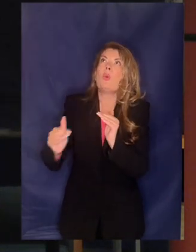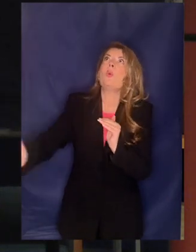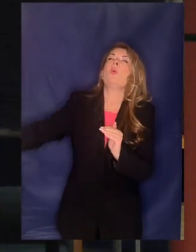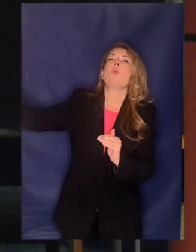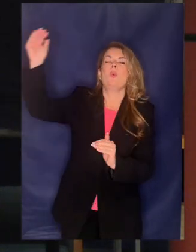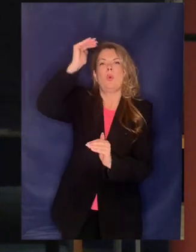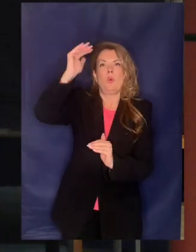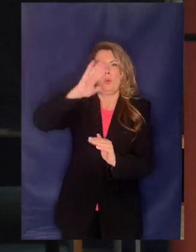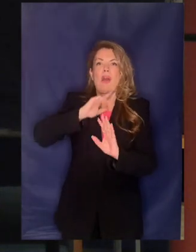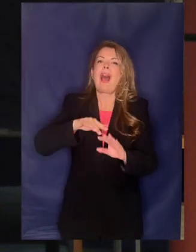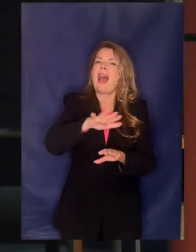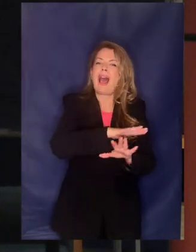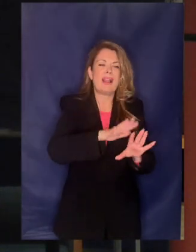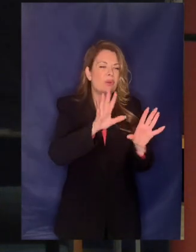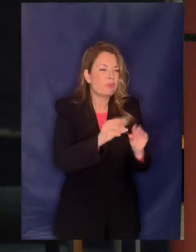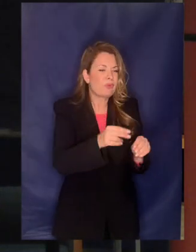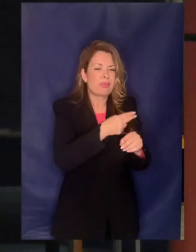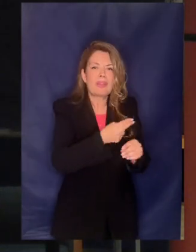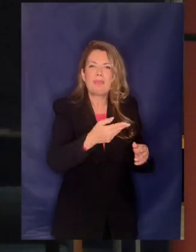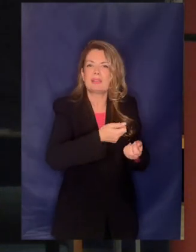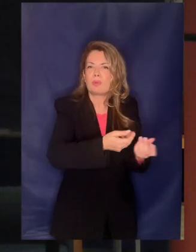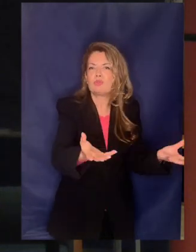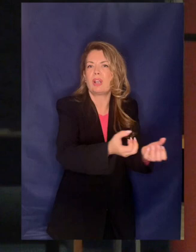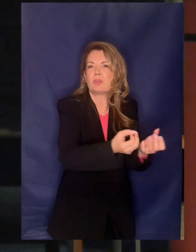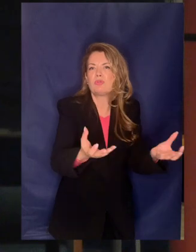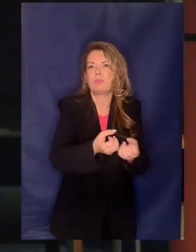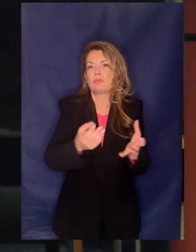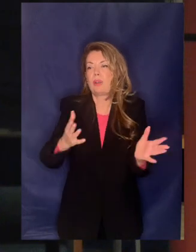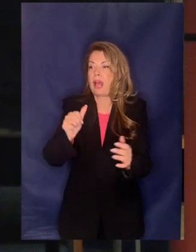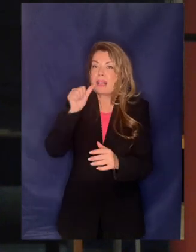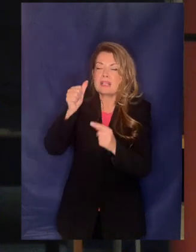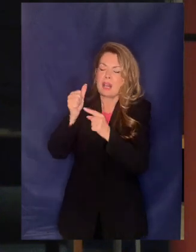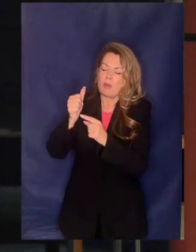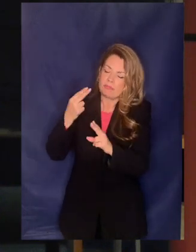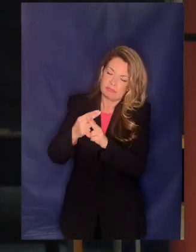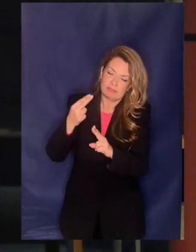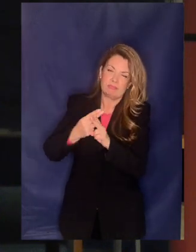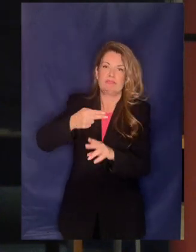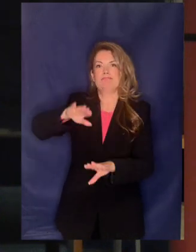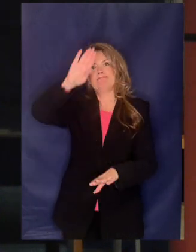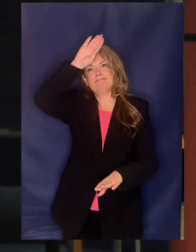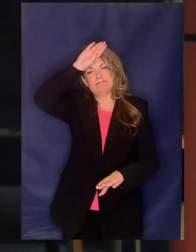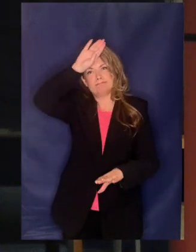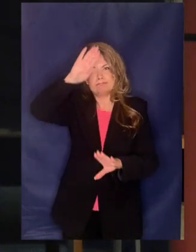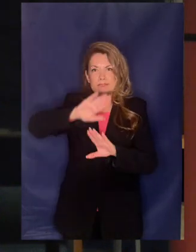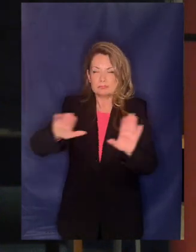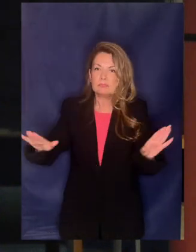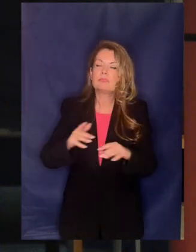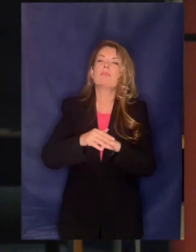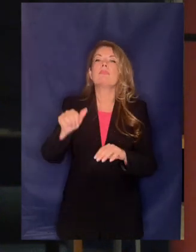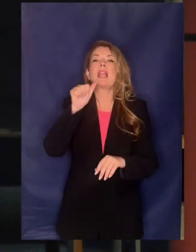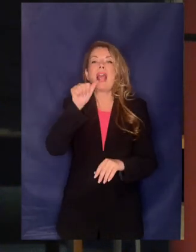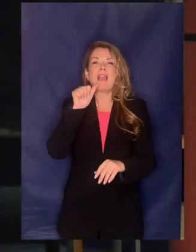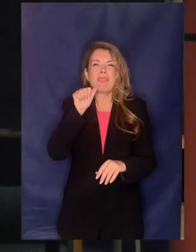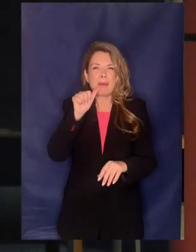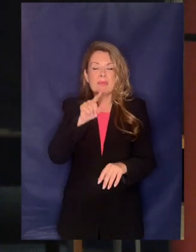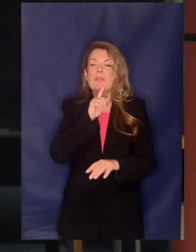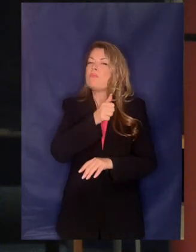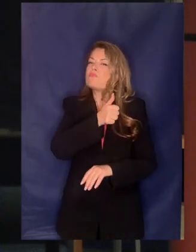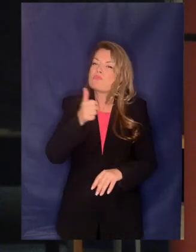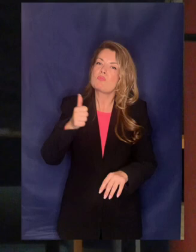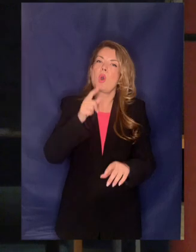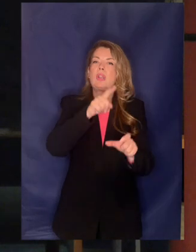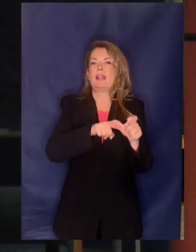είναι δημόσιο αγαθό ζωτικής σημασίας για τους ανθρώπους κρίσιμο, κρίσιμότατο δεύτερον η ΕΙΔΑΠ έχει το προκλειστικό δικαίωμα παροχής